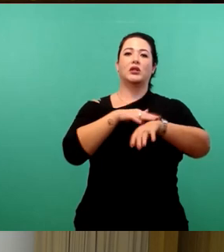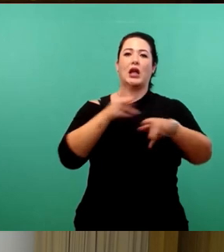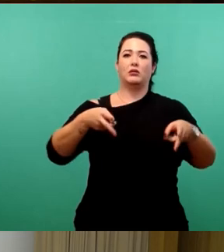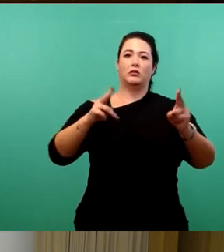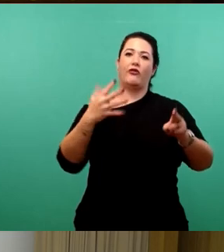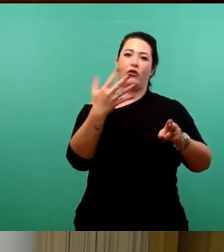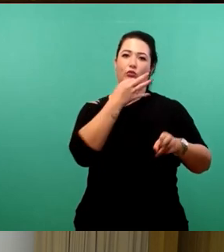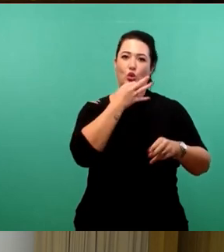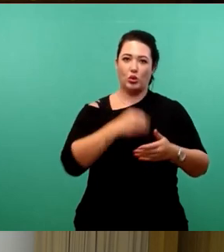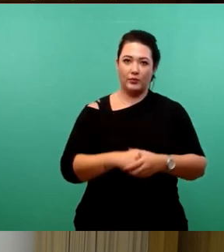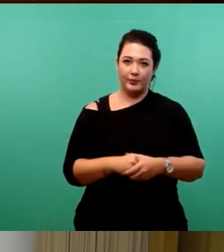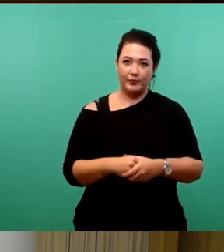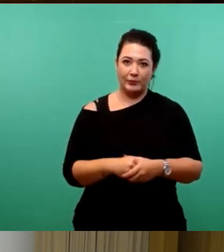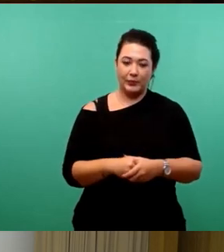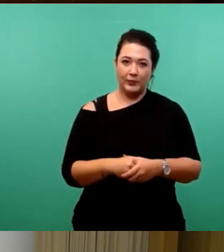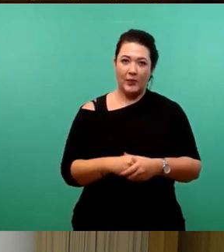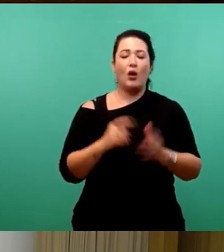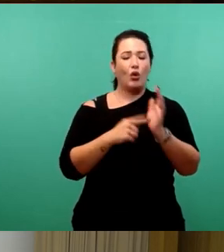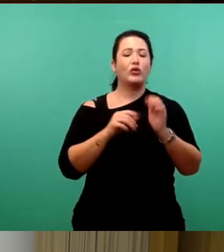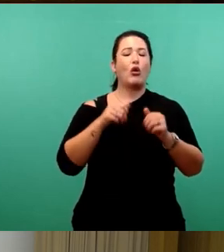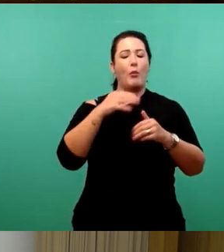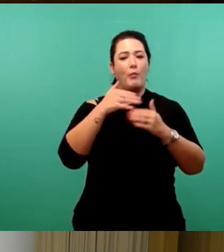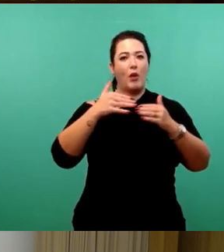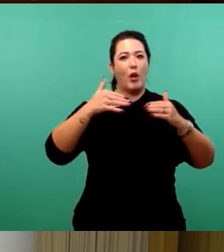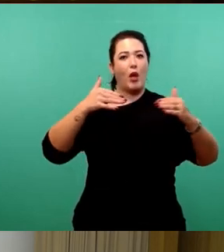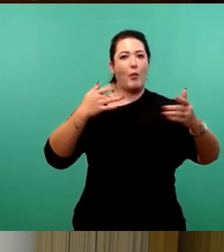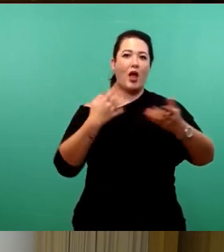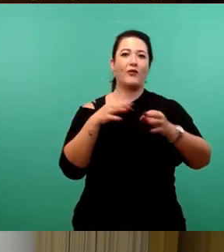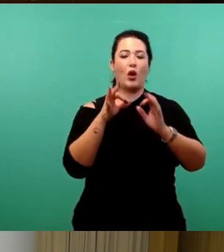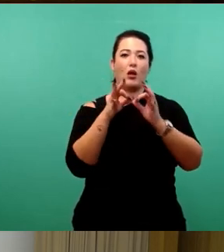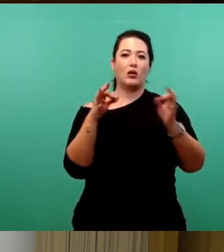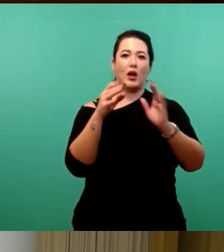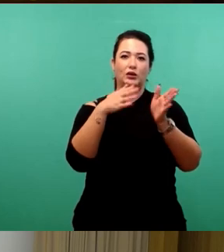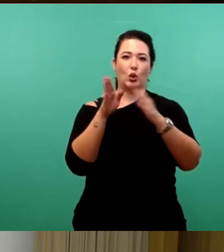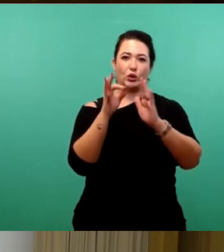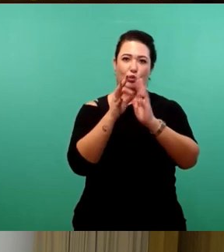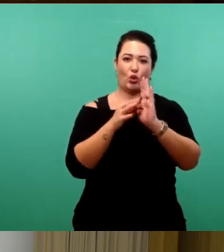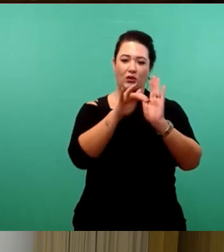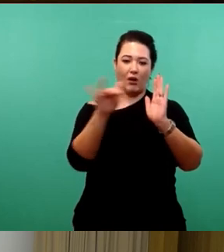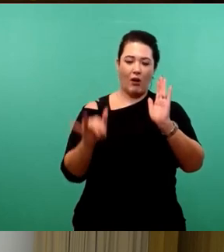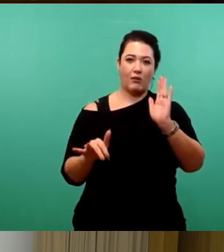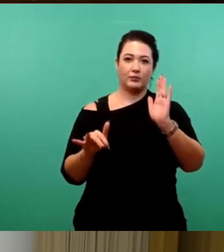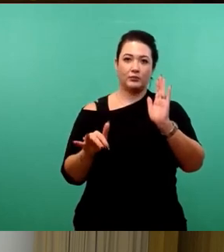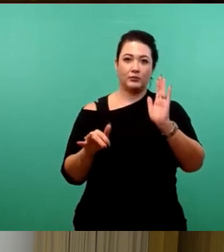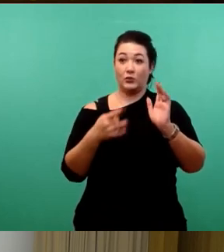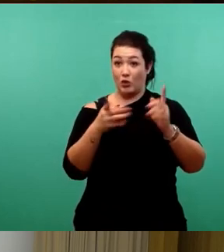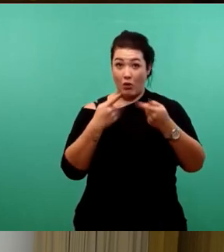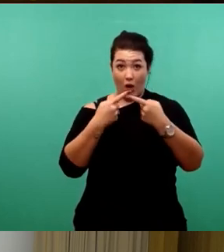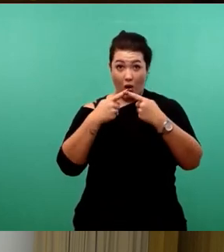Dann haben wir da noch eine ganze Menge mehr, auch heute auf der Tagesordnung. Gibt es weitere Vorschläge?